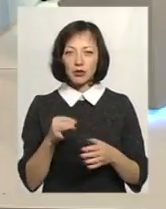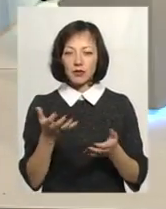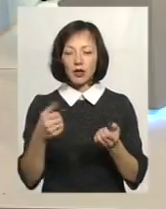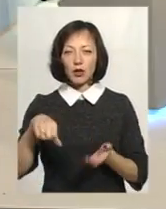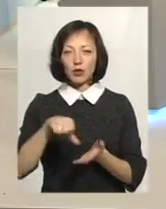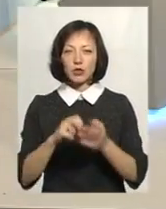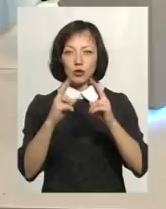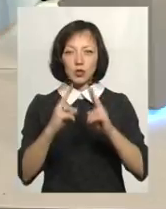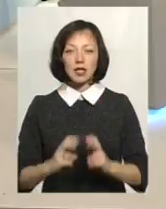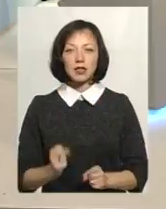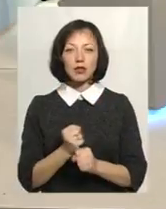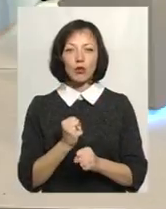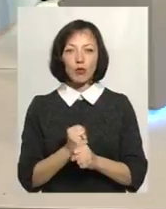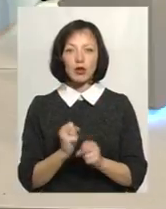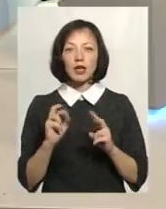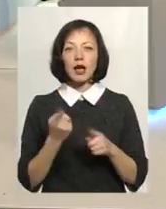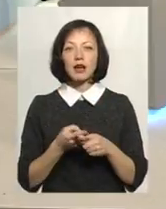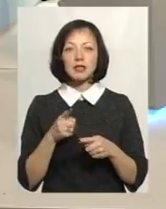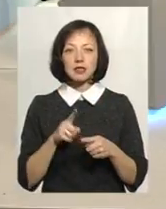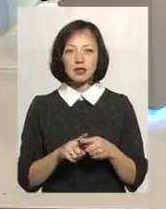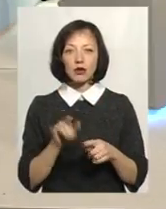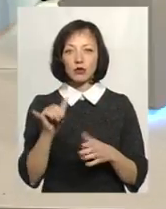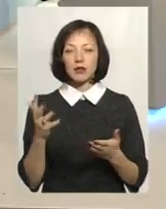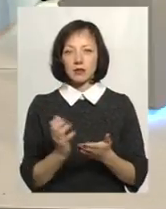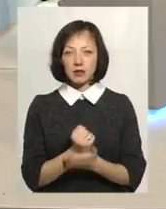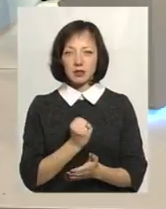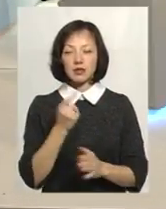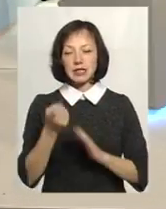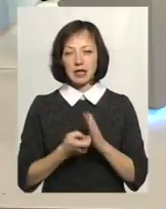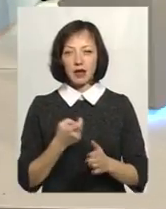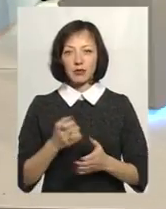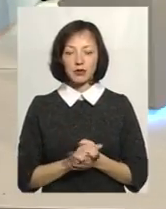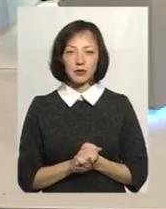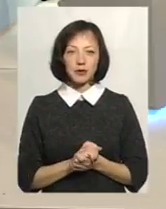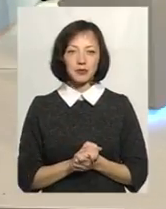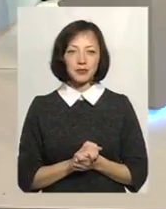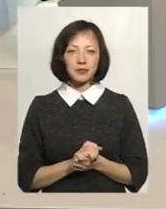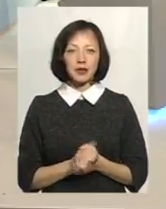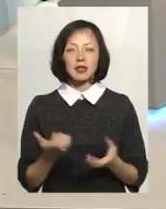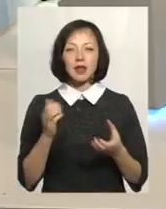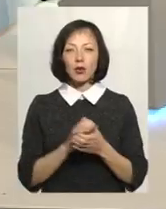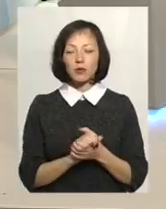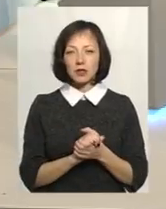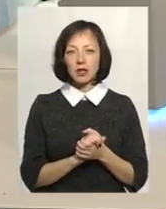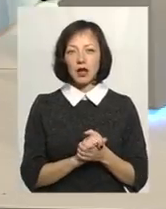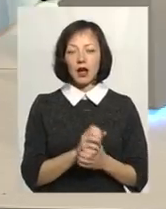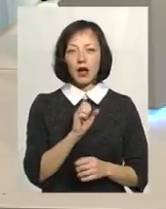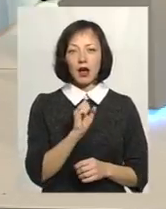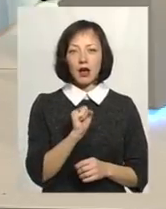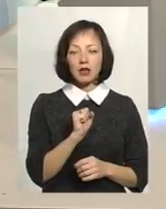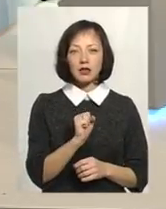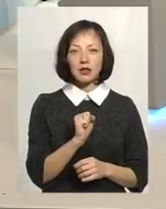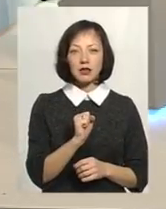участь у дослідницькій роботі, як це в них вийшло. Зараз ми дізнаємося, тож знайомтеся. В нас Анна